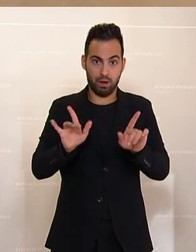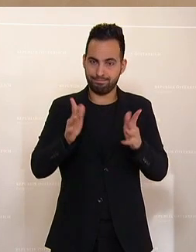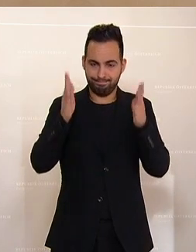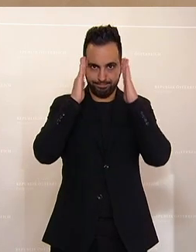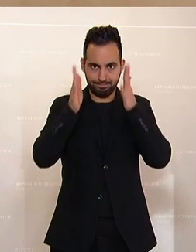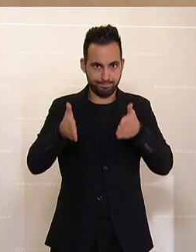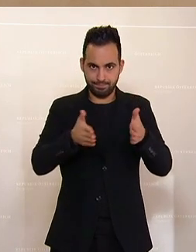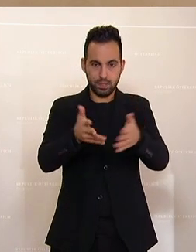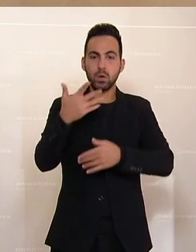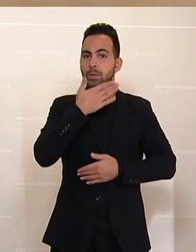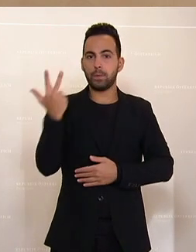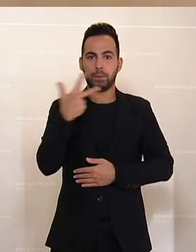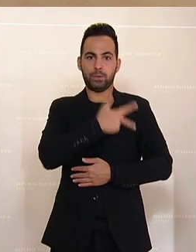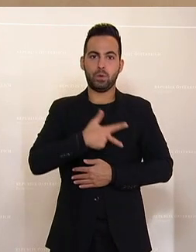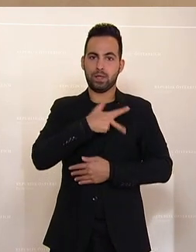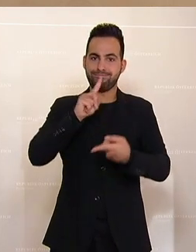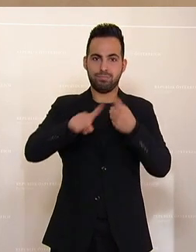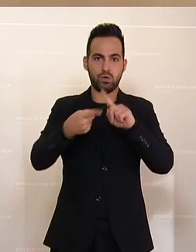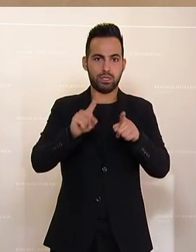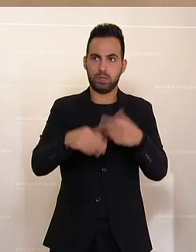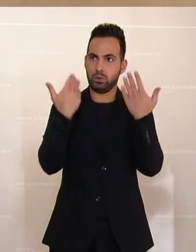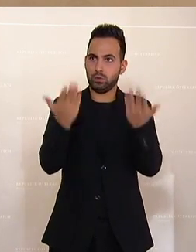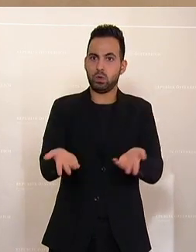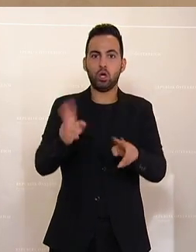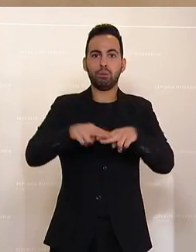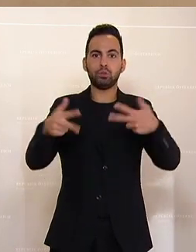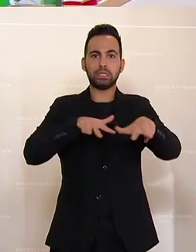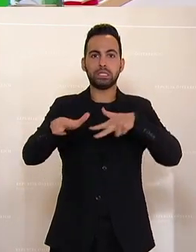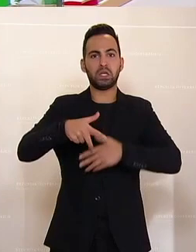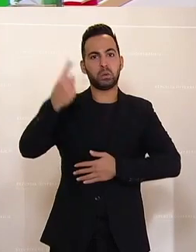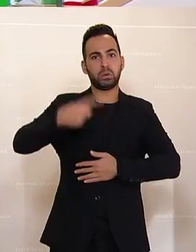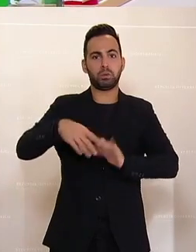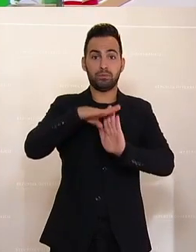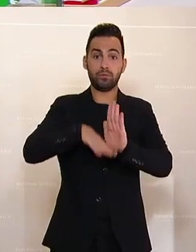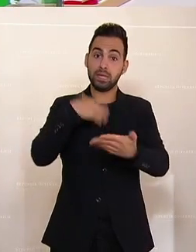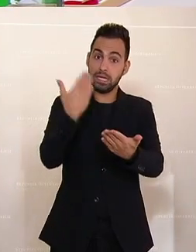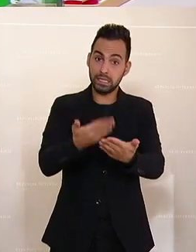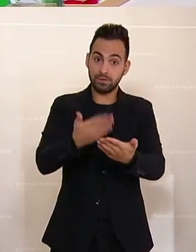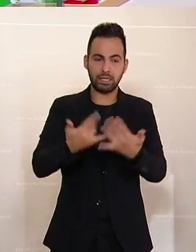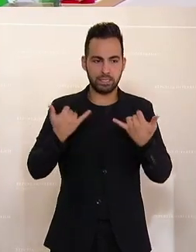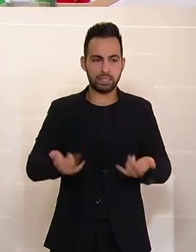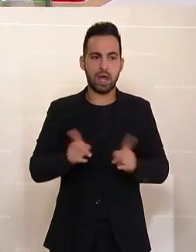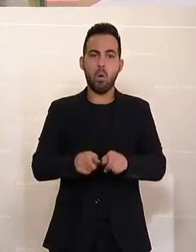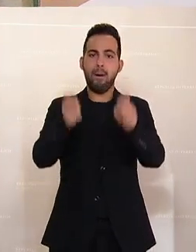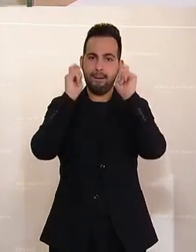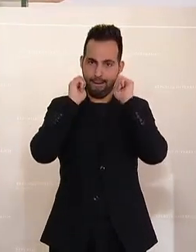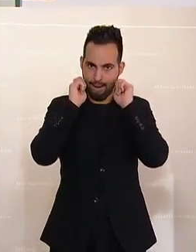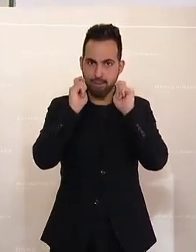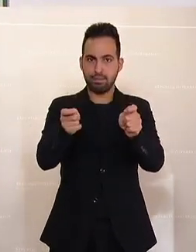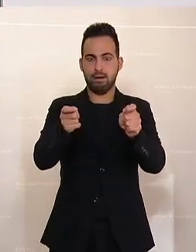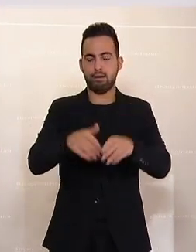eine völlig unsoziale Politik, die hier gesetzt wird von dieser Bundesregierung. Und deshalb stelle ich auch einen Antrag,